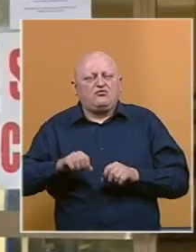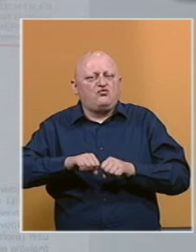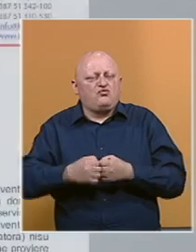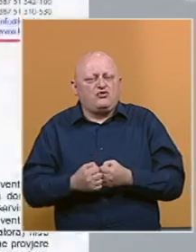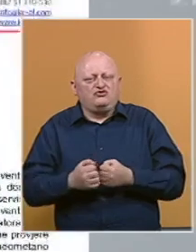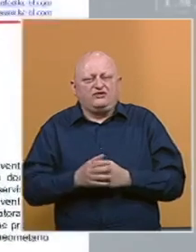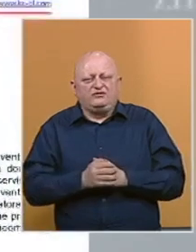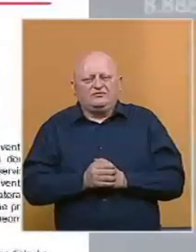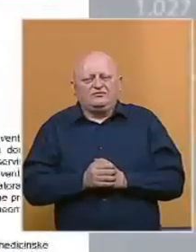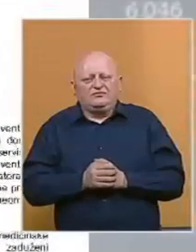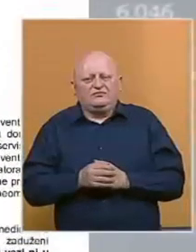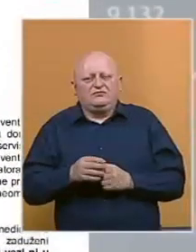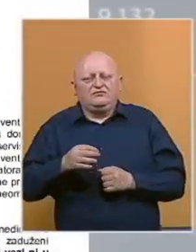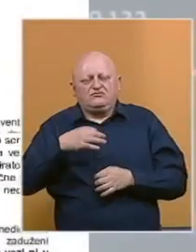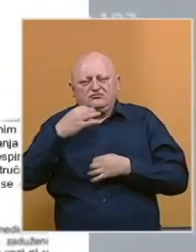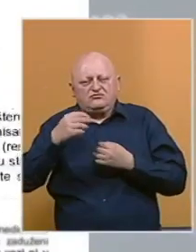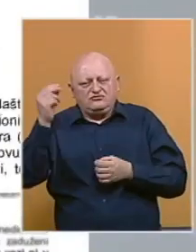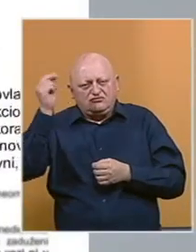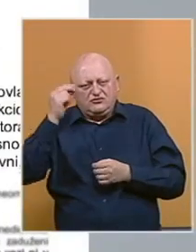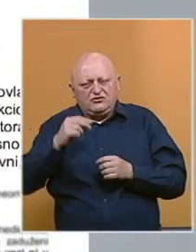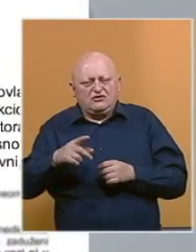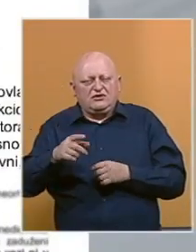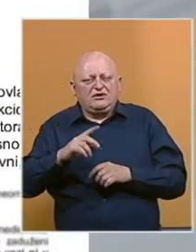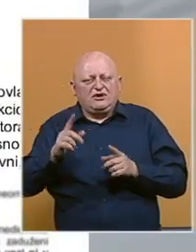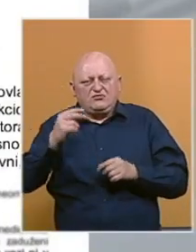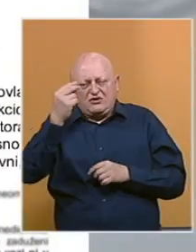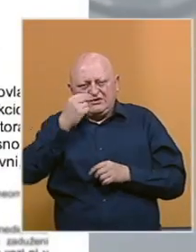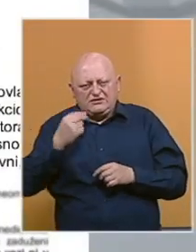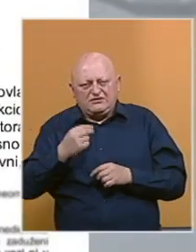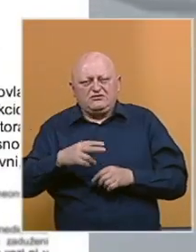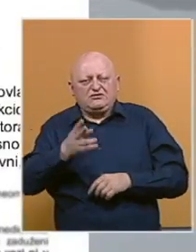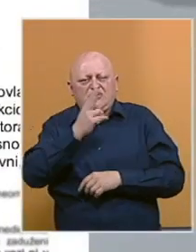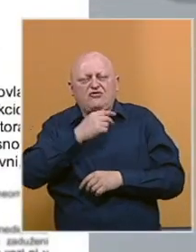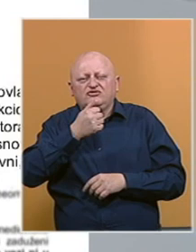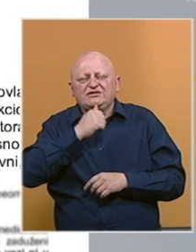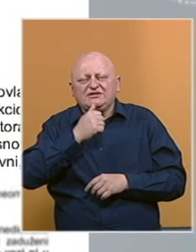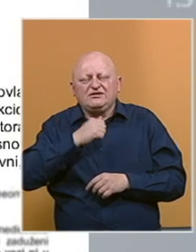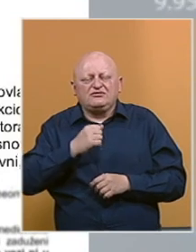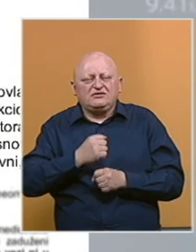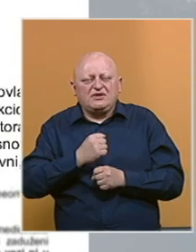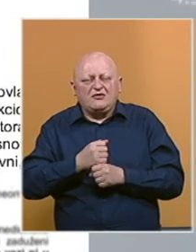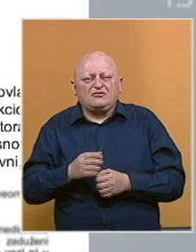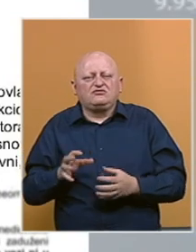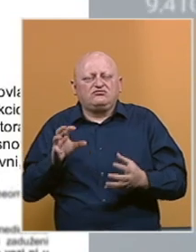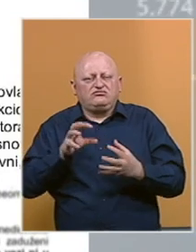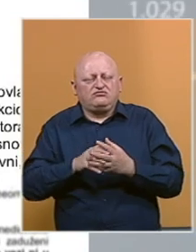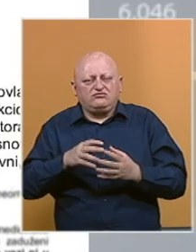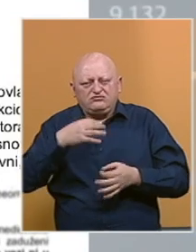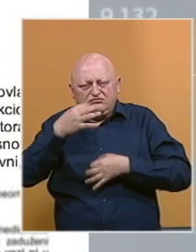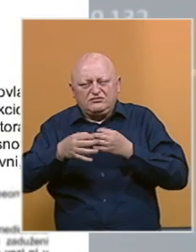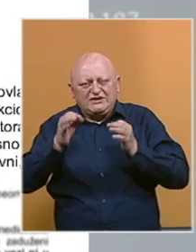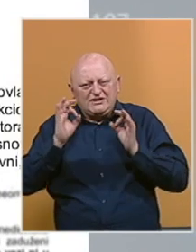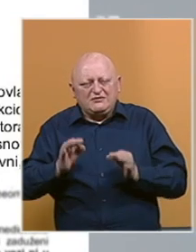ugroženi. Inženjeri UKC-a Republike Srpske zajedno sa ovlaštenim servisirom izvršili su instalaciju i provjeru